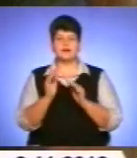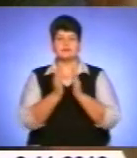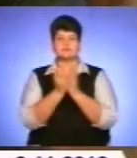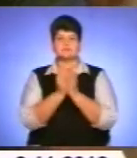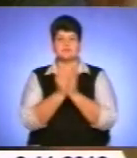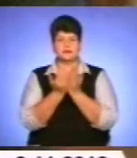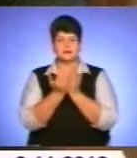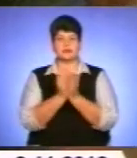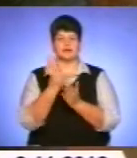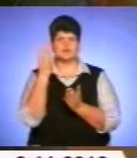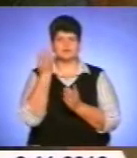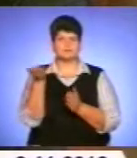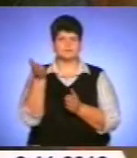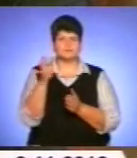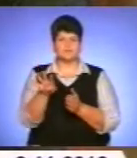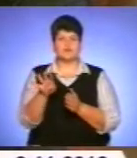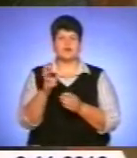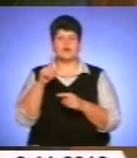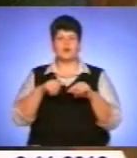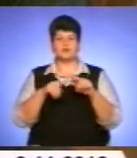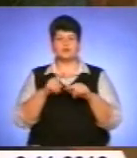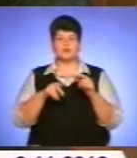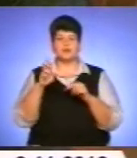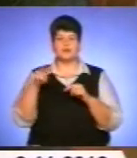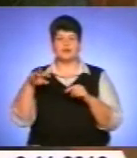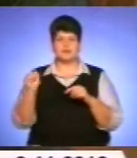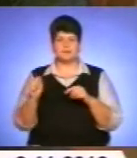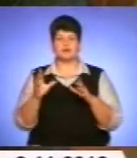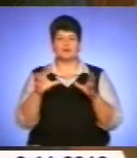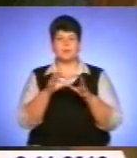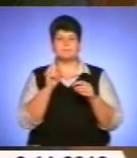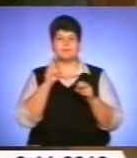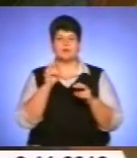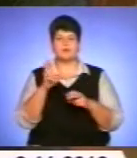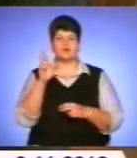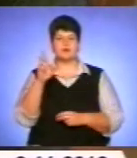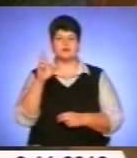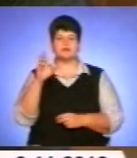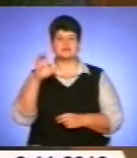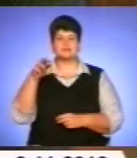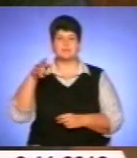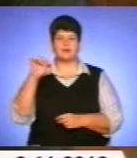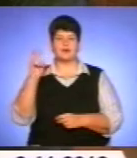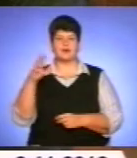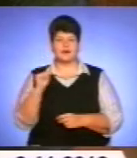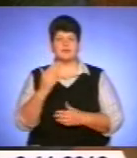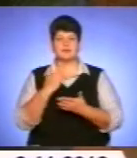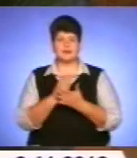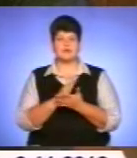видання родича Богдана Лепкого, його племінника Романа Смека. Він є автором-упорядником